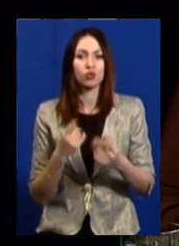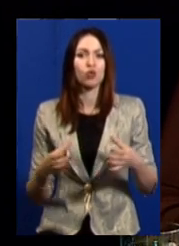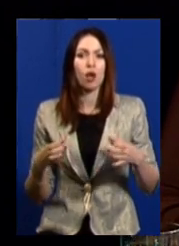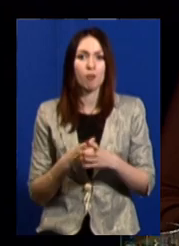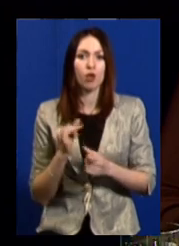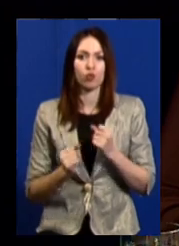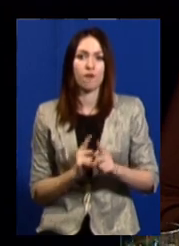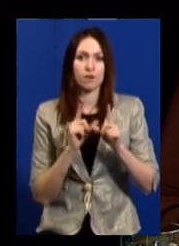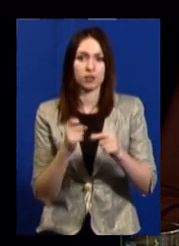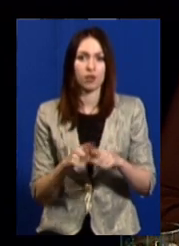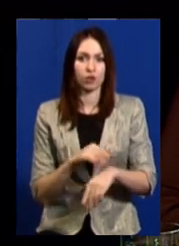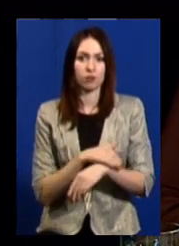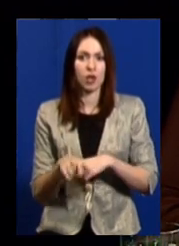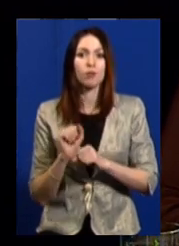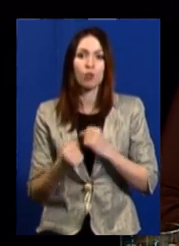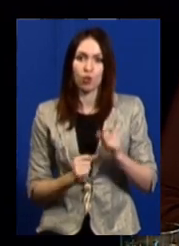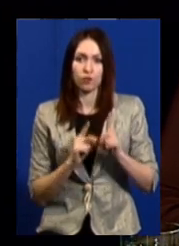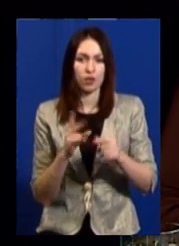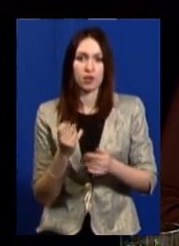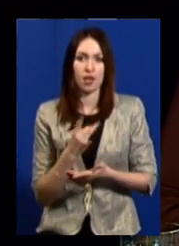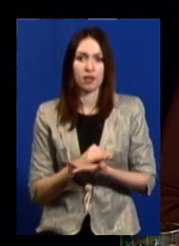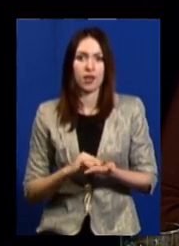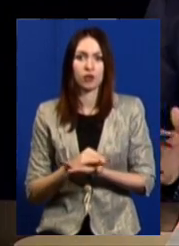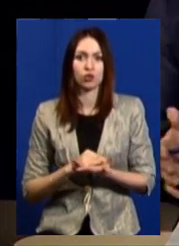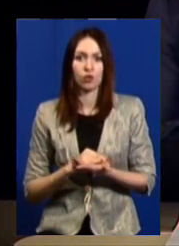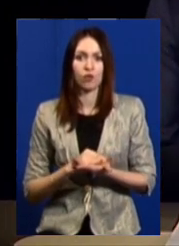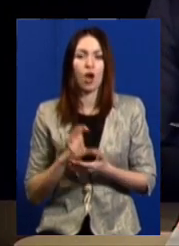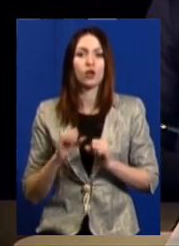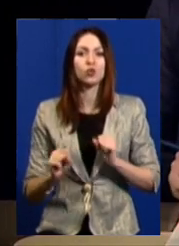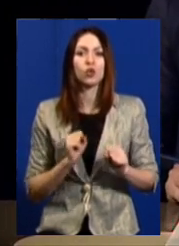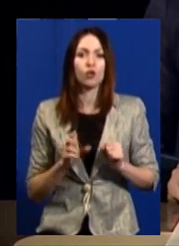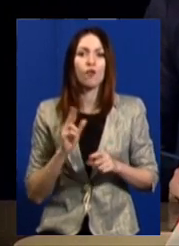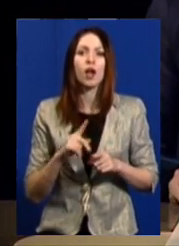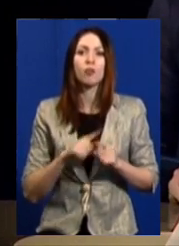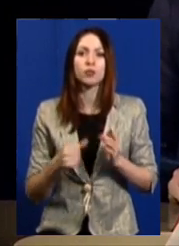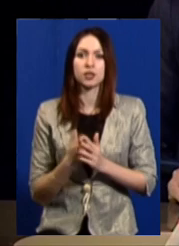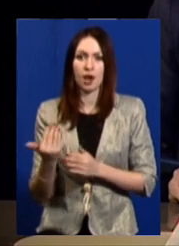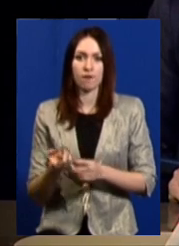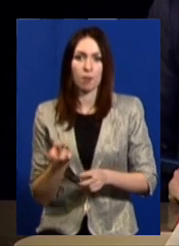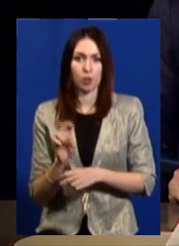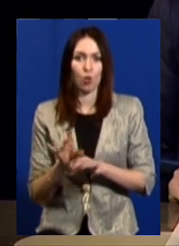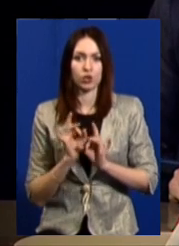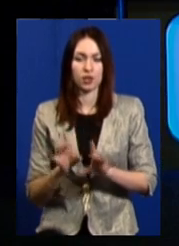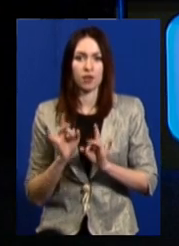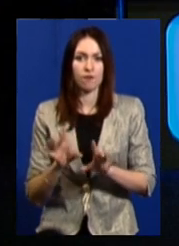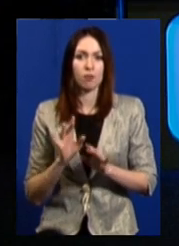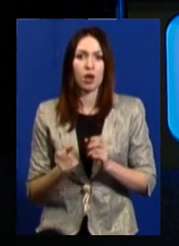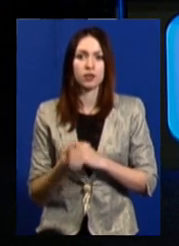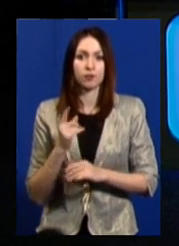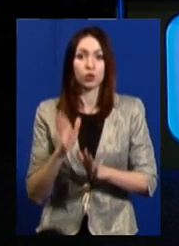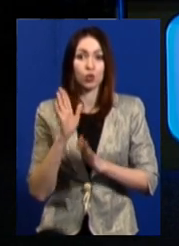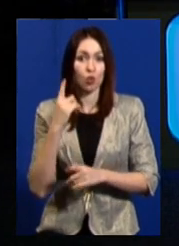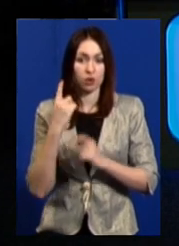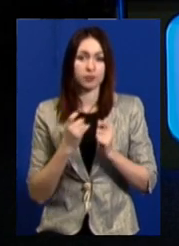і виїжджають за даною адресою. І можуть виїхати неодноразово. А з урядової лінії як швидко до вас приходить інформація? Як тільки надійшла,